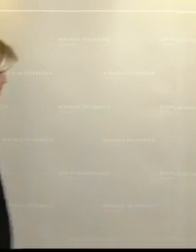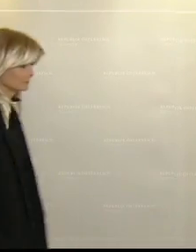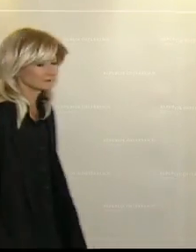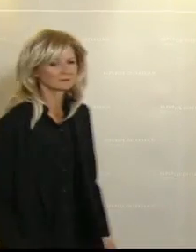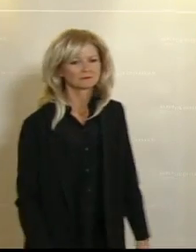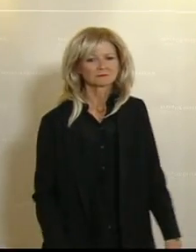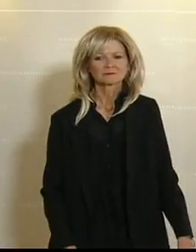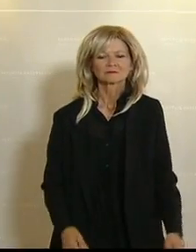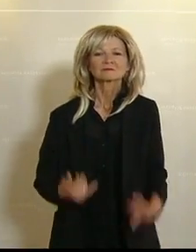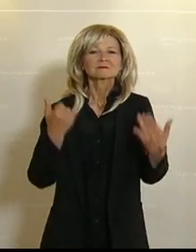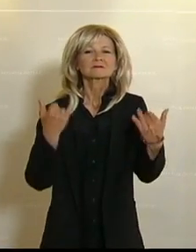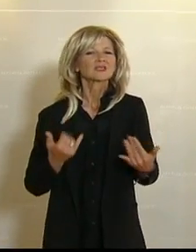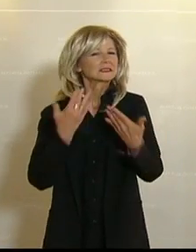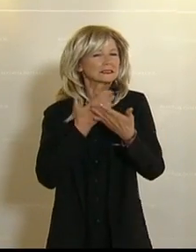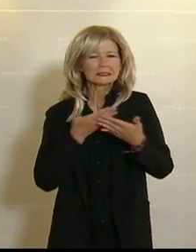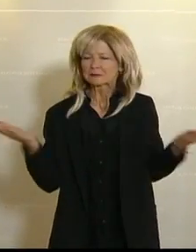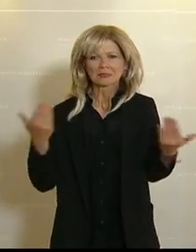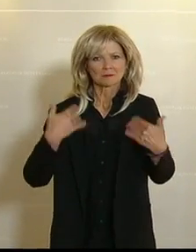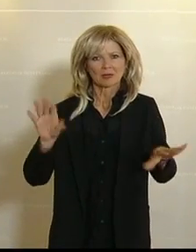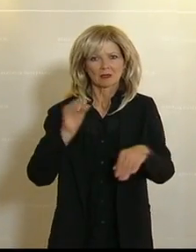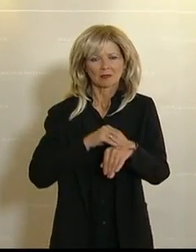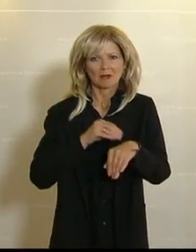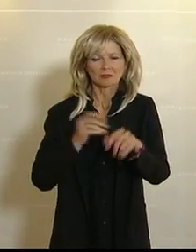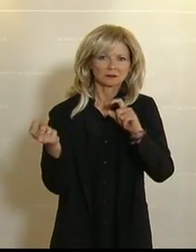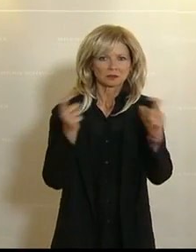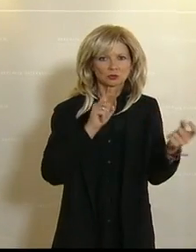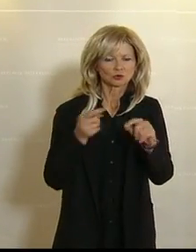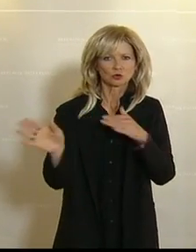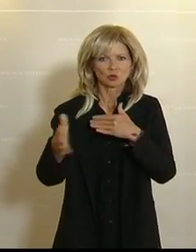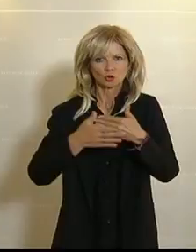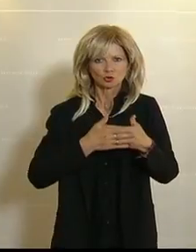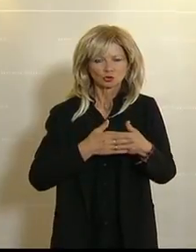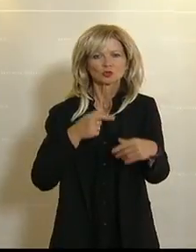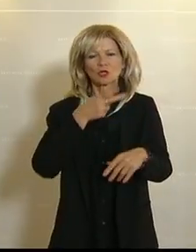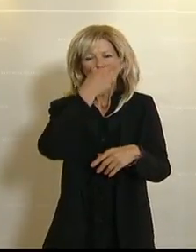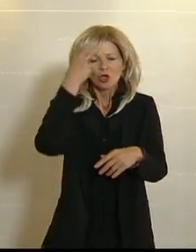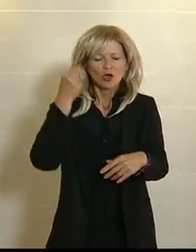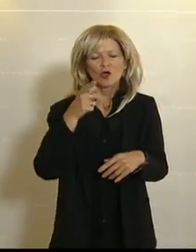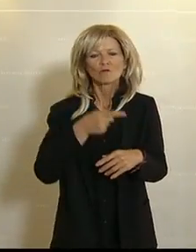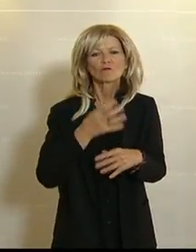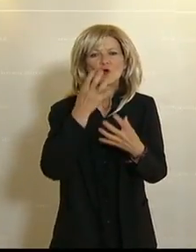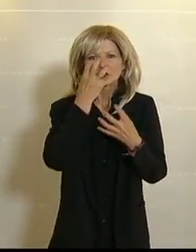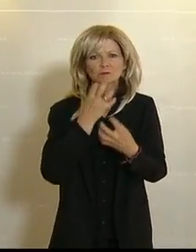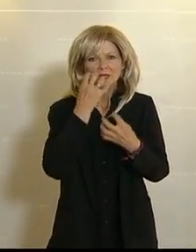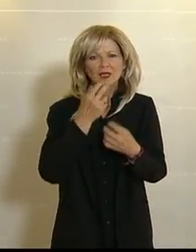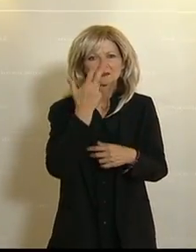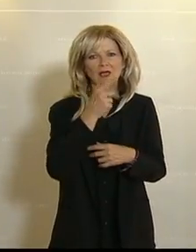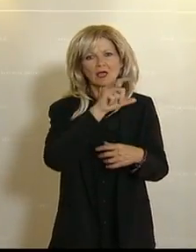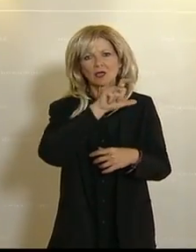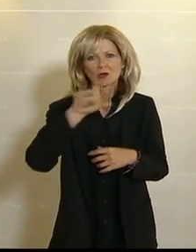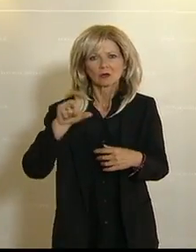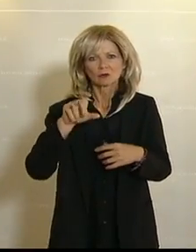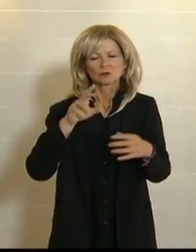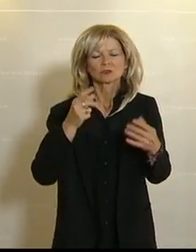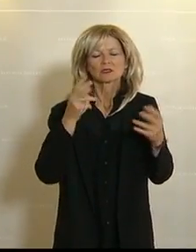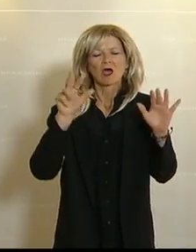Sofort ist niemand mehr gemeldet, die Debatte ist geschlossen. Ich weise das Volksbegehren 348 der Beilagen dem Umweltausschuss